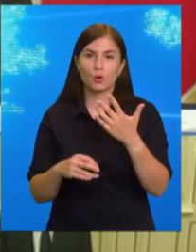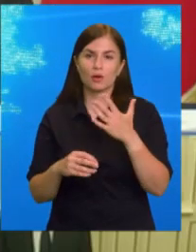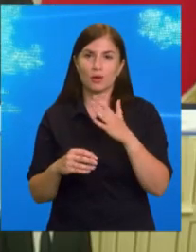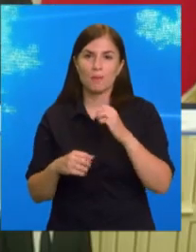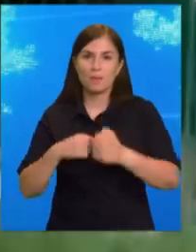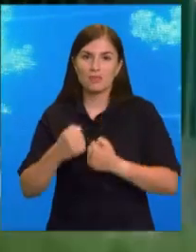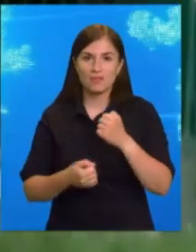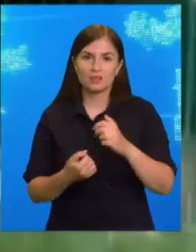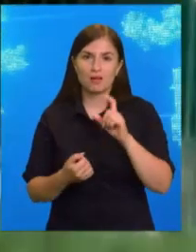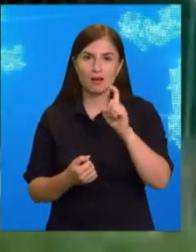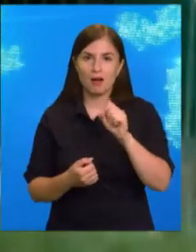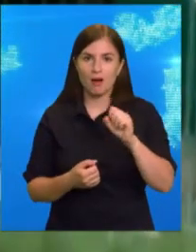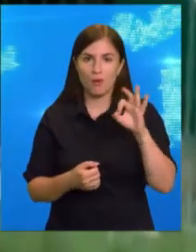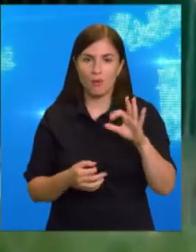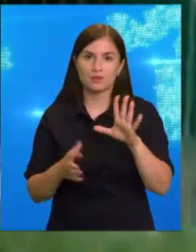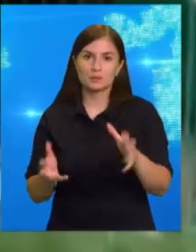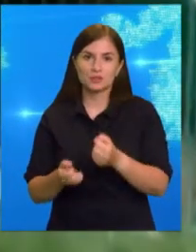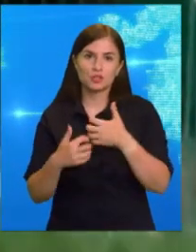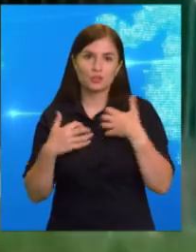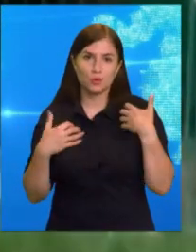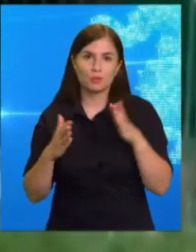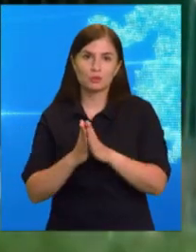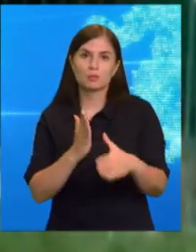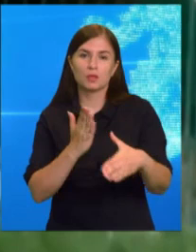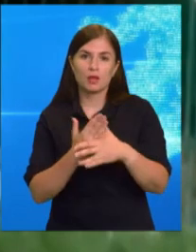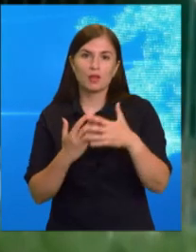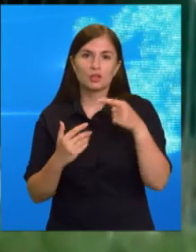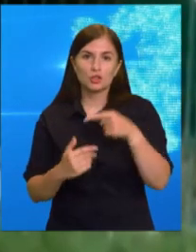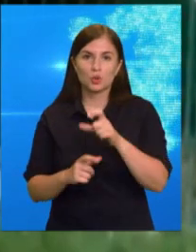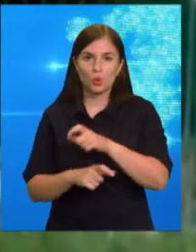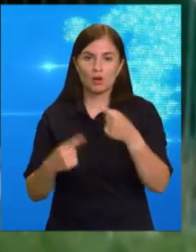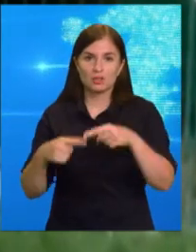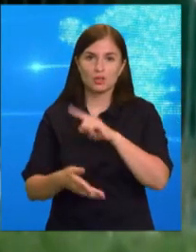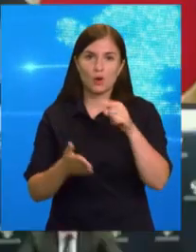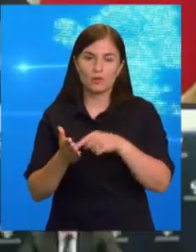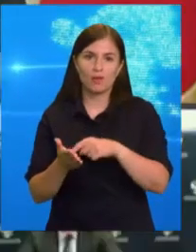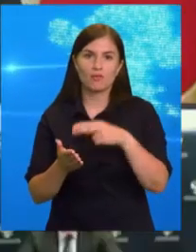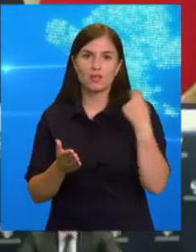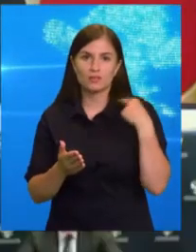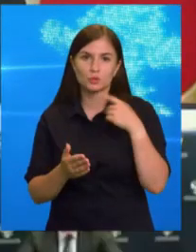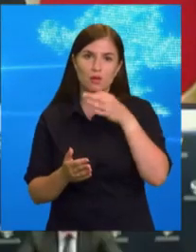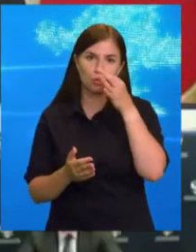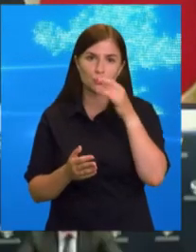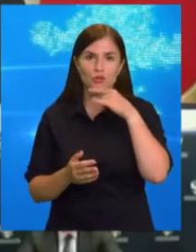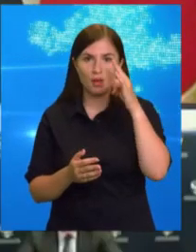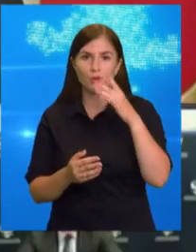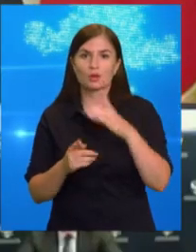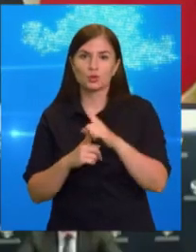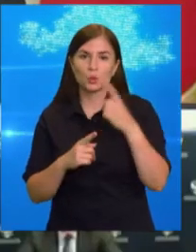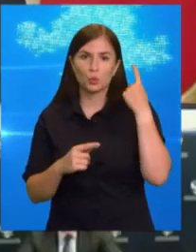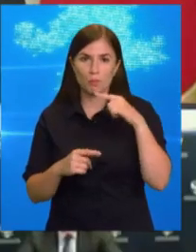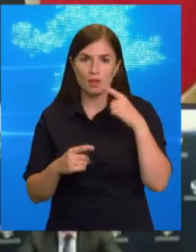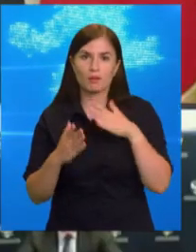-Мансийского автономного округа. В спасении животных пришлось задействовать тысячи людей из разных городов. Дагестана, Владивостока, Екатеринбурга, Челябинска, Тюмени. Президент